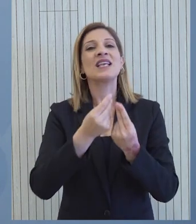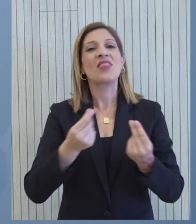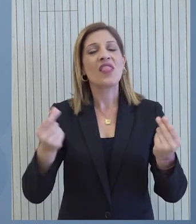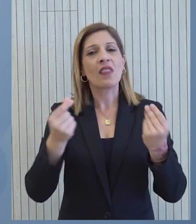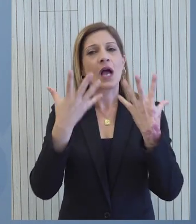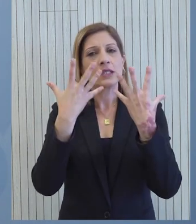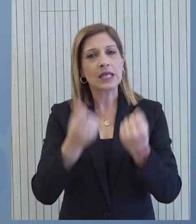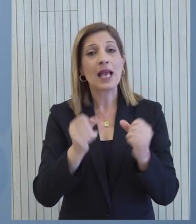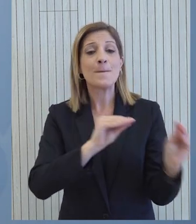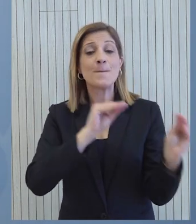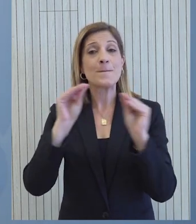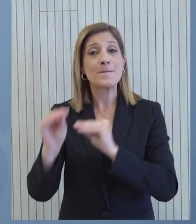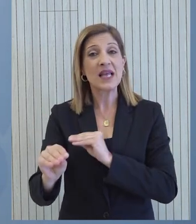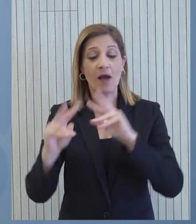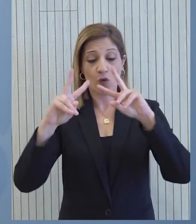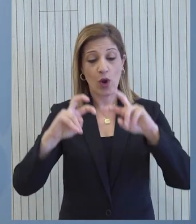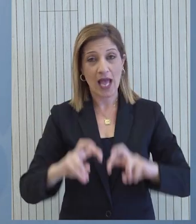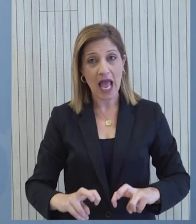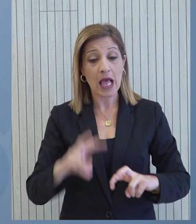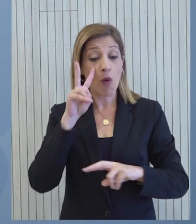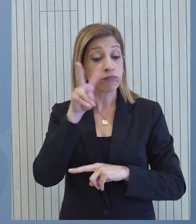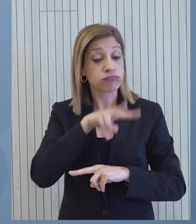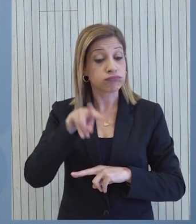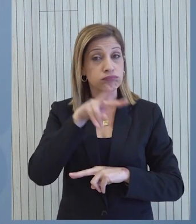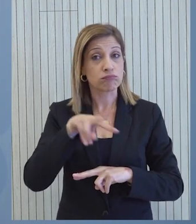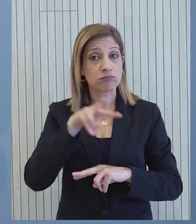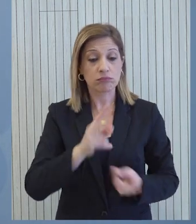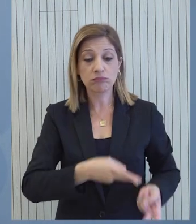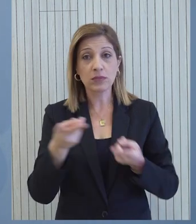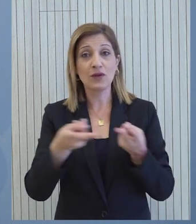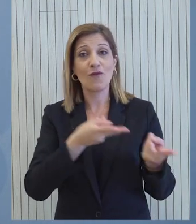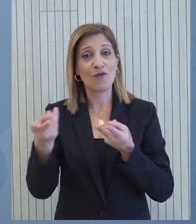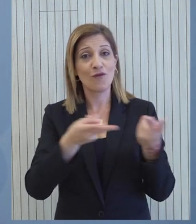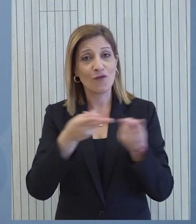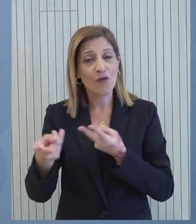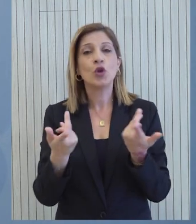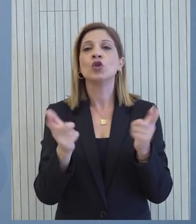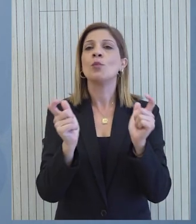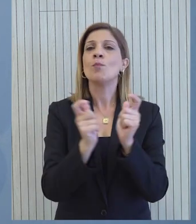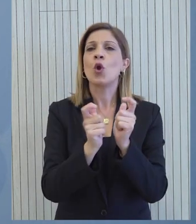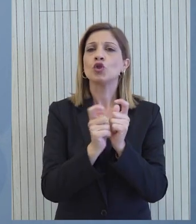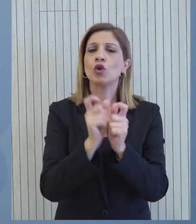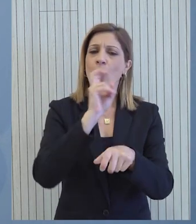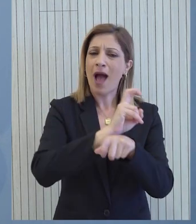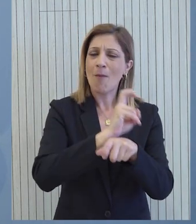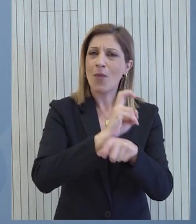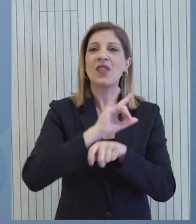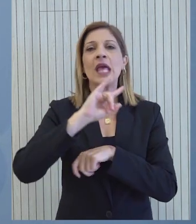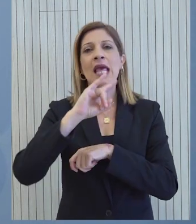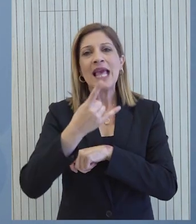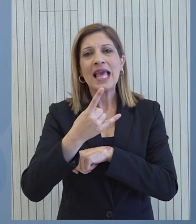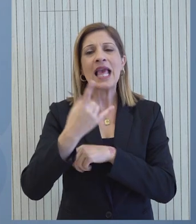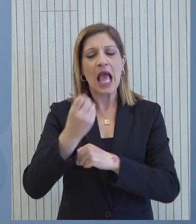αυτές περιλαμβάνουν τη μεταφορά, έλεγχο, επιθεώρηση, φόρτωση και μετάβαση, είδε σε προσωρινή ασφαλή αποθήκευση ή σε